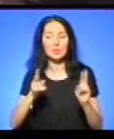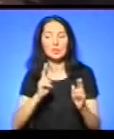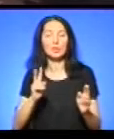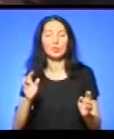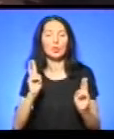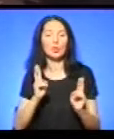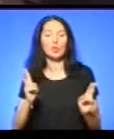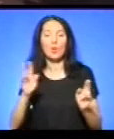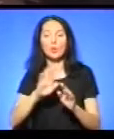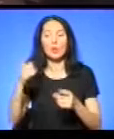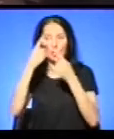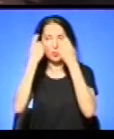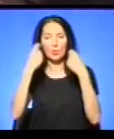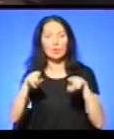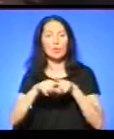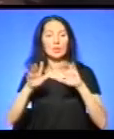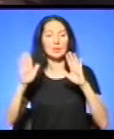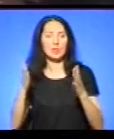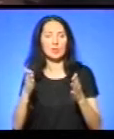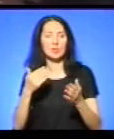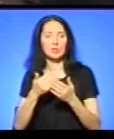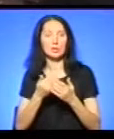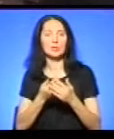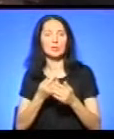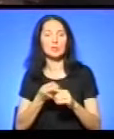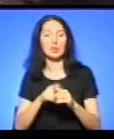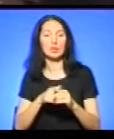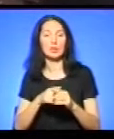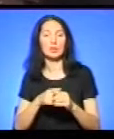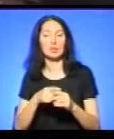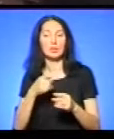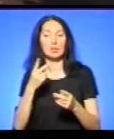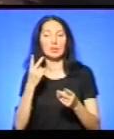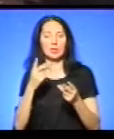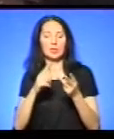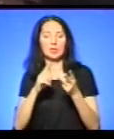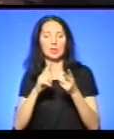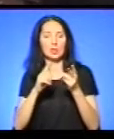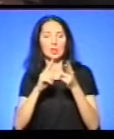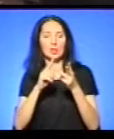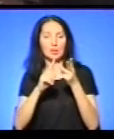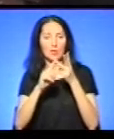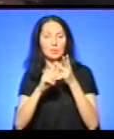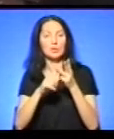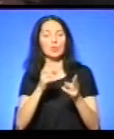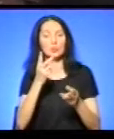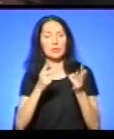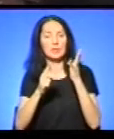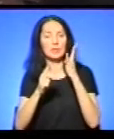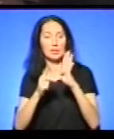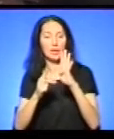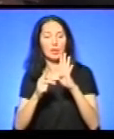так і сталося тоді. Воно буквально йде десь порядка 2,5, то може майже 3 метри біля самої дологи. Там